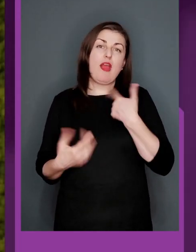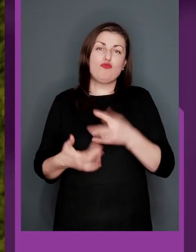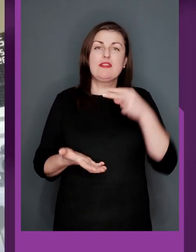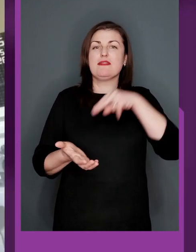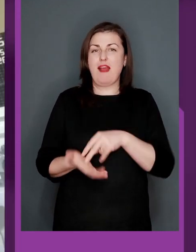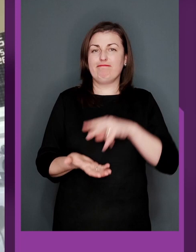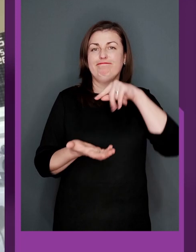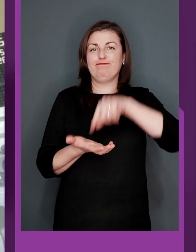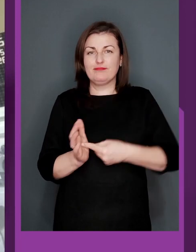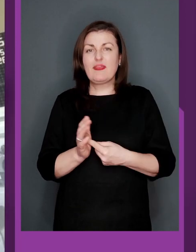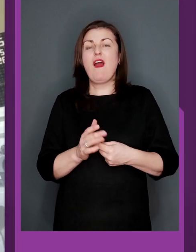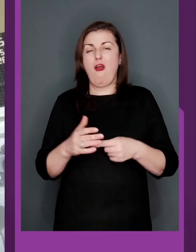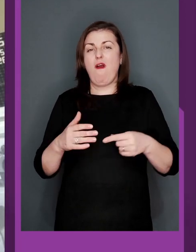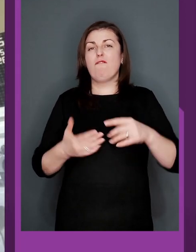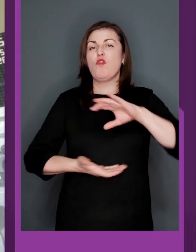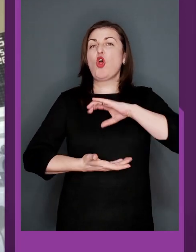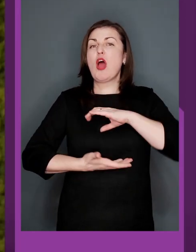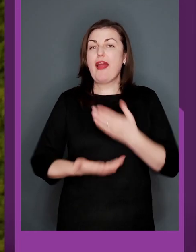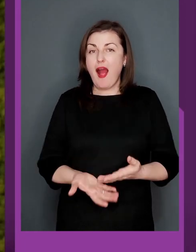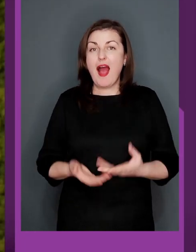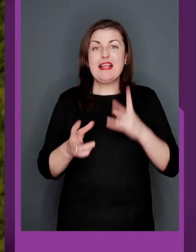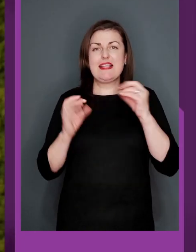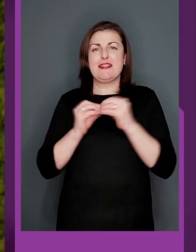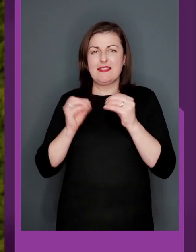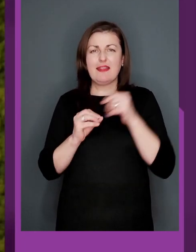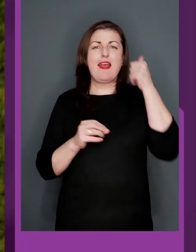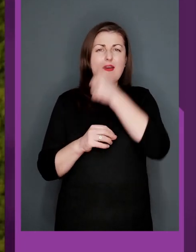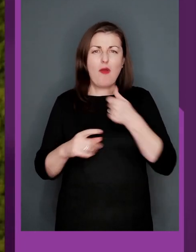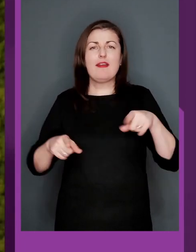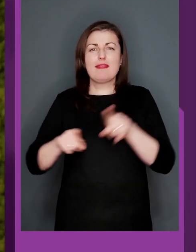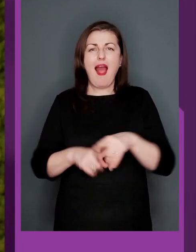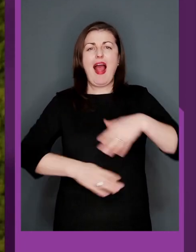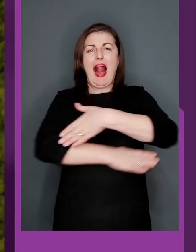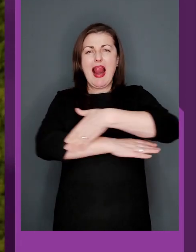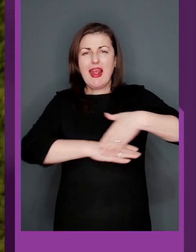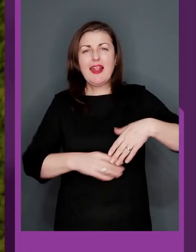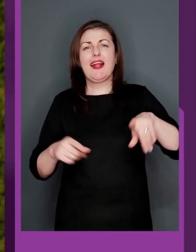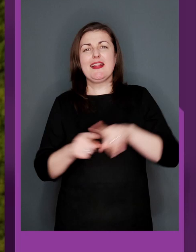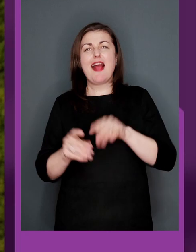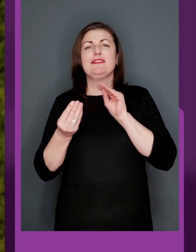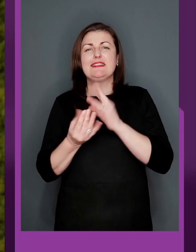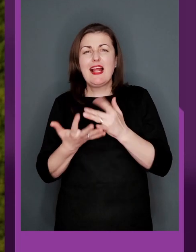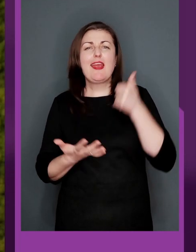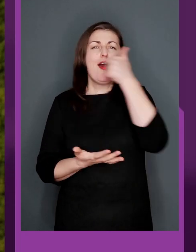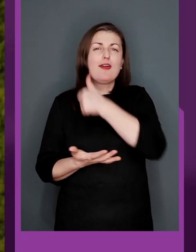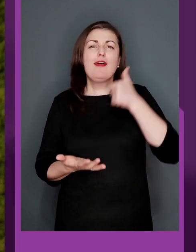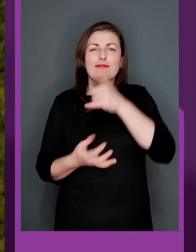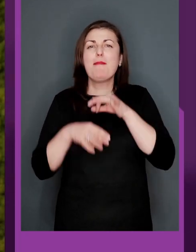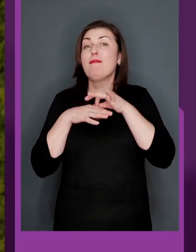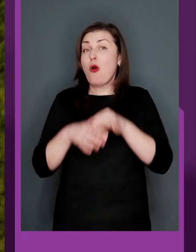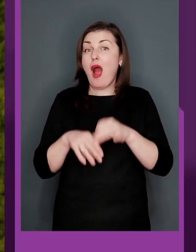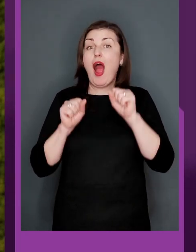на позицію воротаря. А, тобто з десяти років ось так в рамці, ось на лінії вже стільки-стільки років